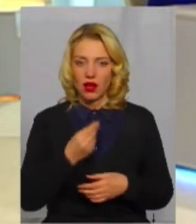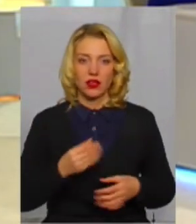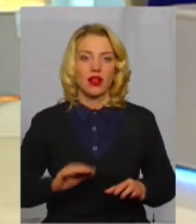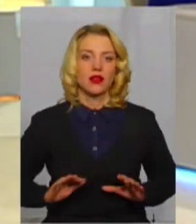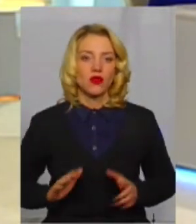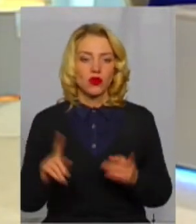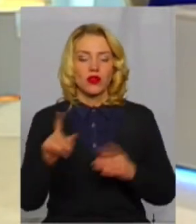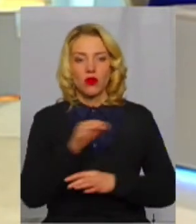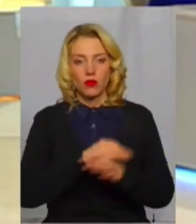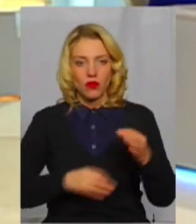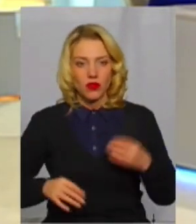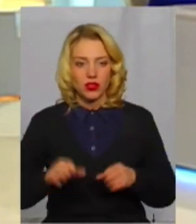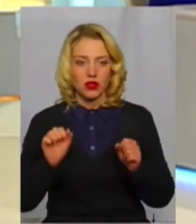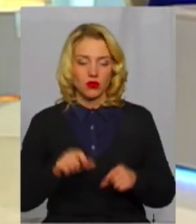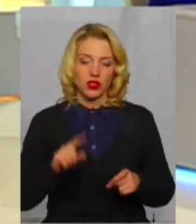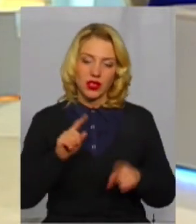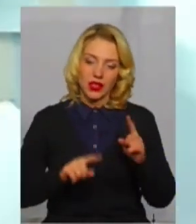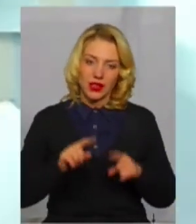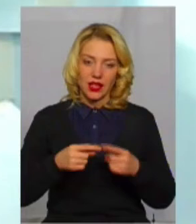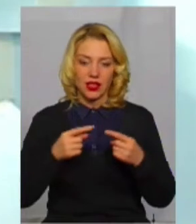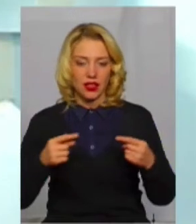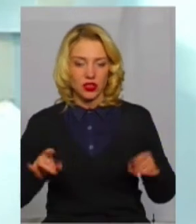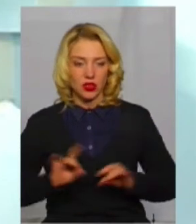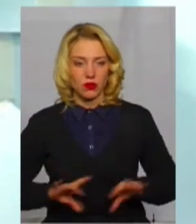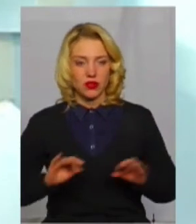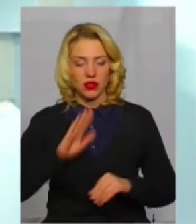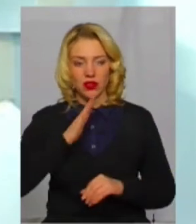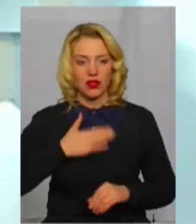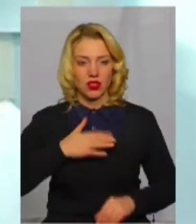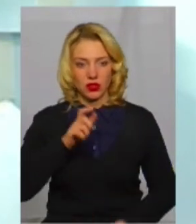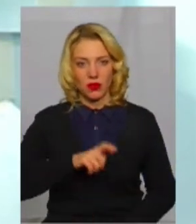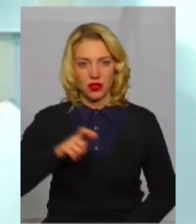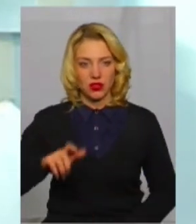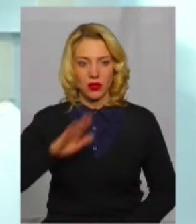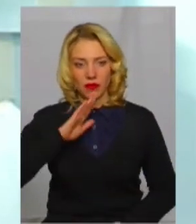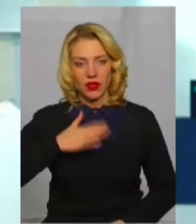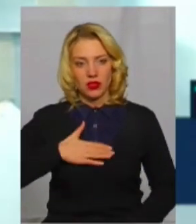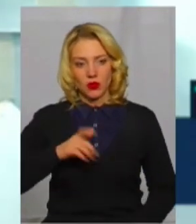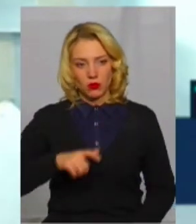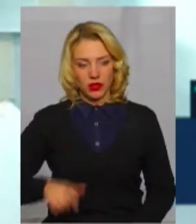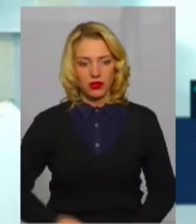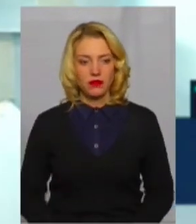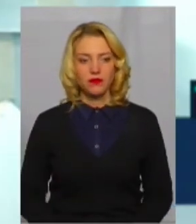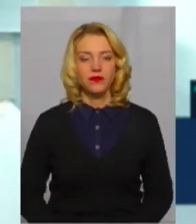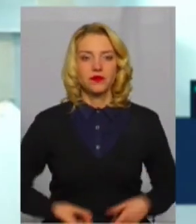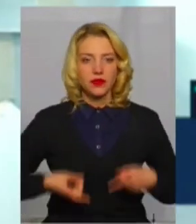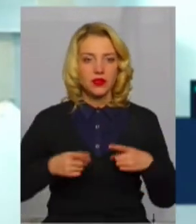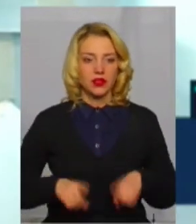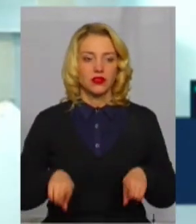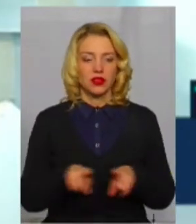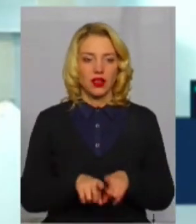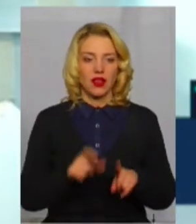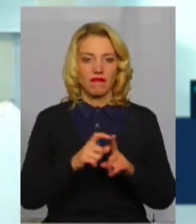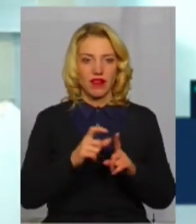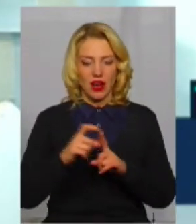поговорити і, можливо, деякі речі пояснити нашим глядачам, нашим громадянам. Дійсно, така